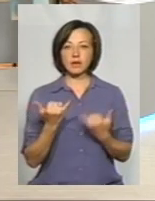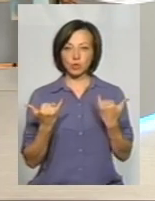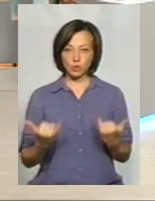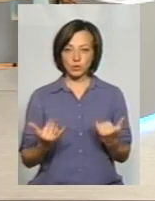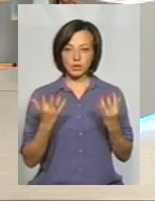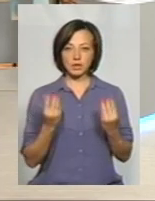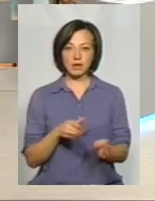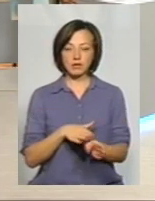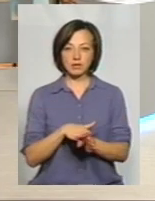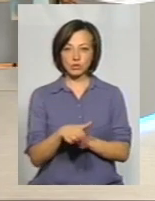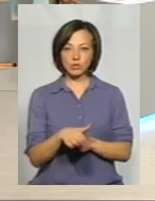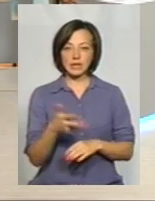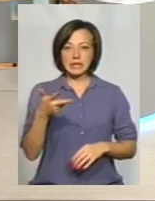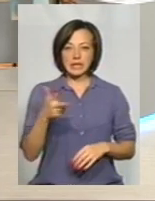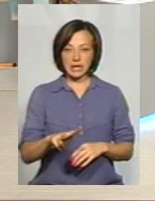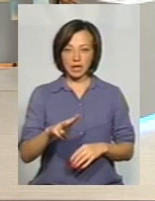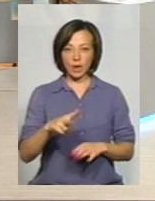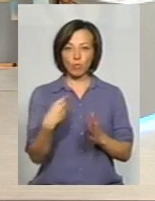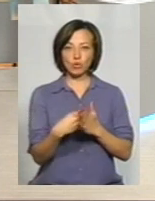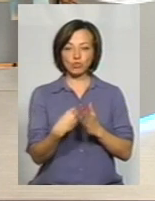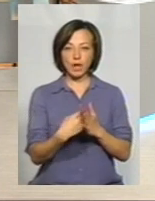області реалізуються три бюджетні програми.